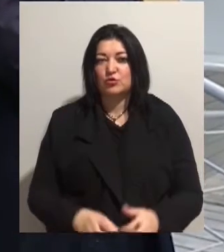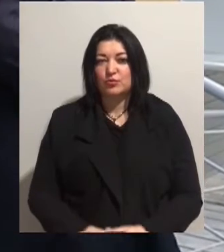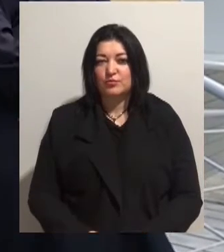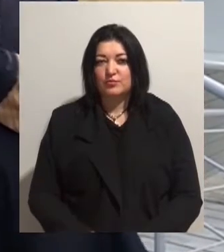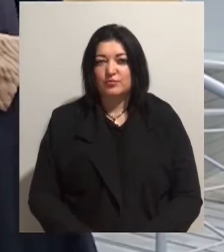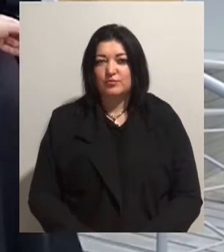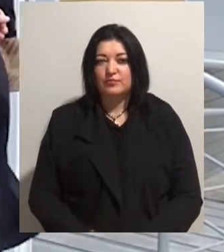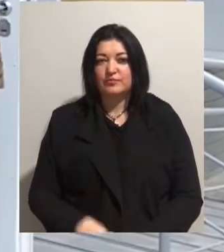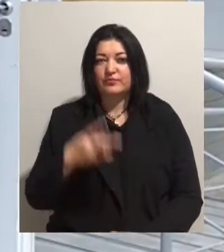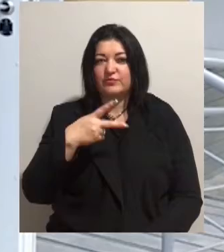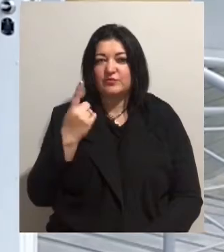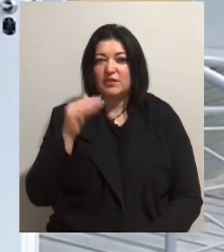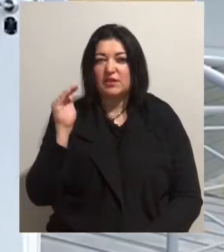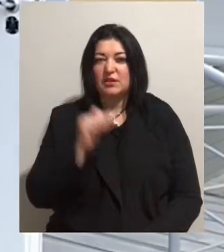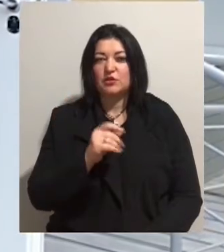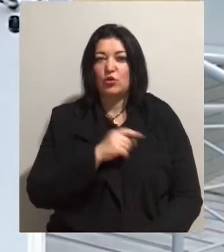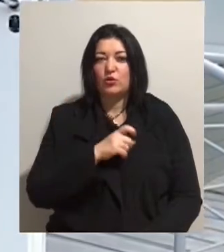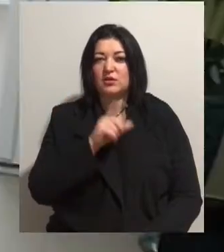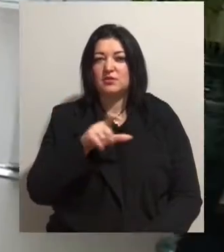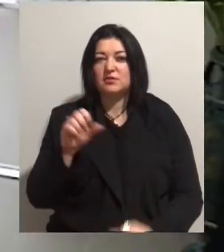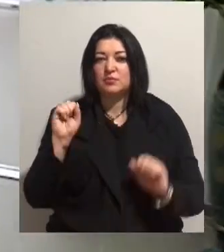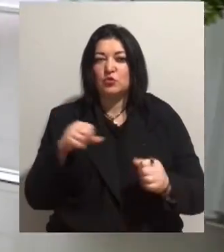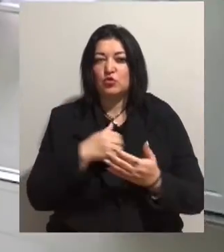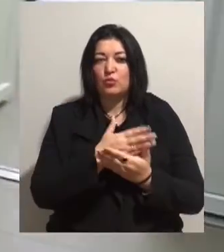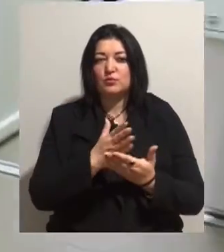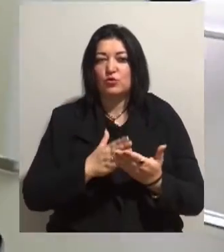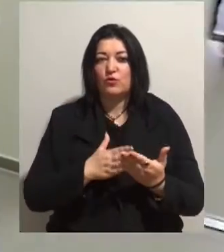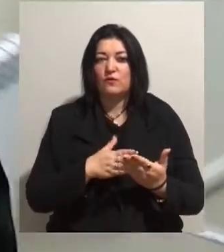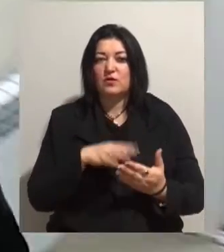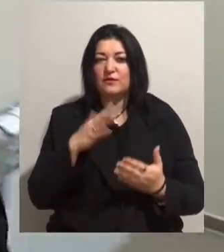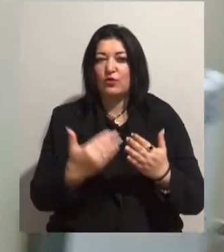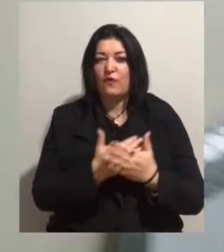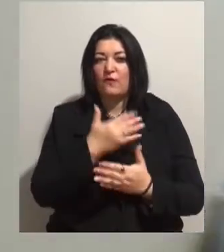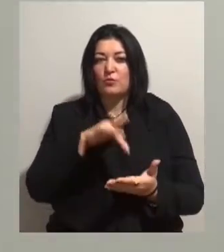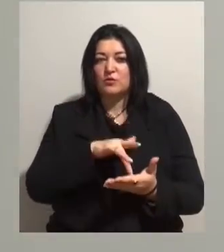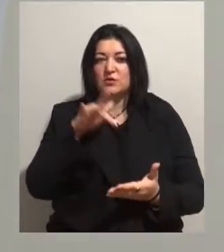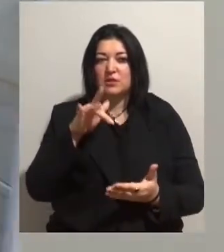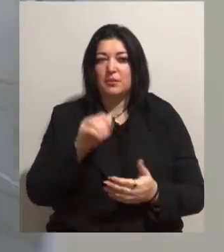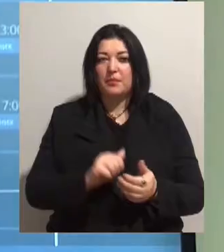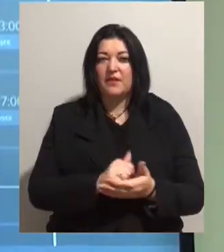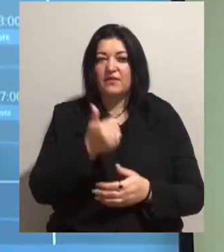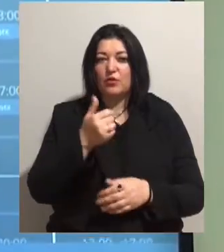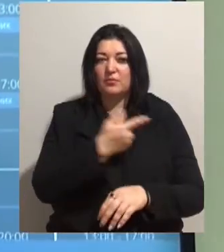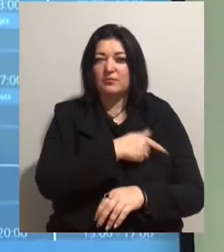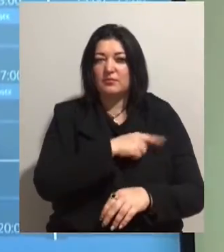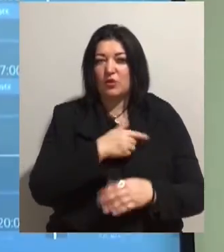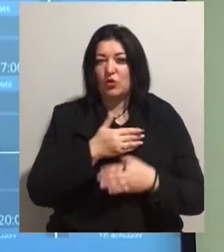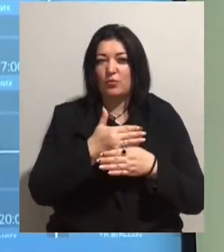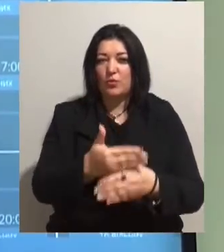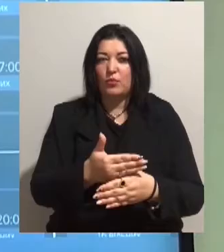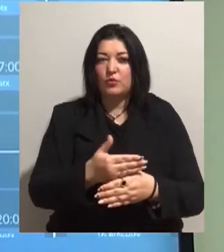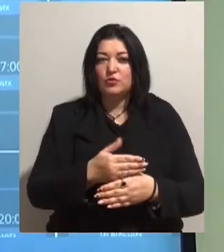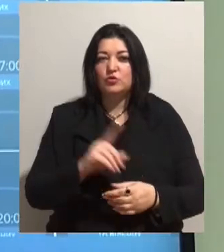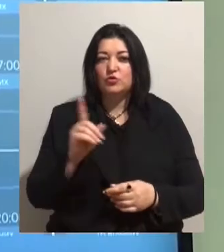21 тисяча одеситів зможе обслуговуватися у новому центрі первинної медико-санітарної допомоги, що на